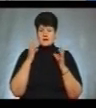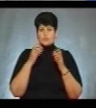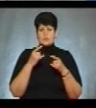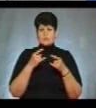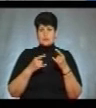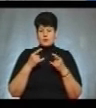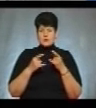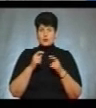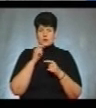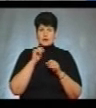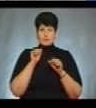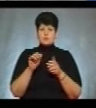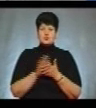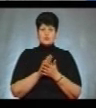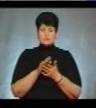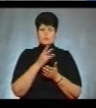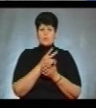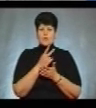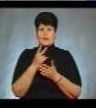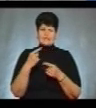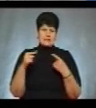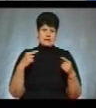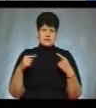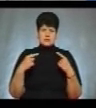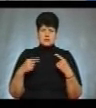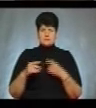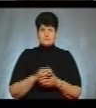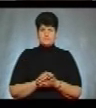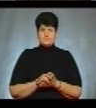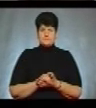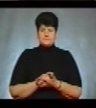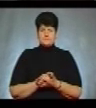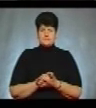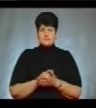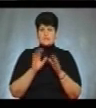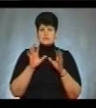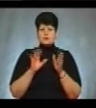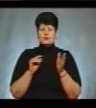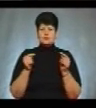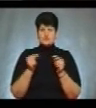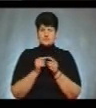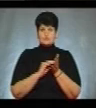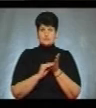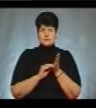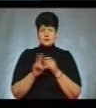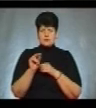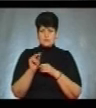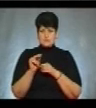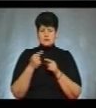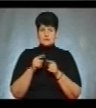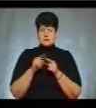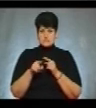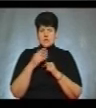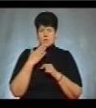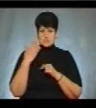України, а також можуть безкоштовно транслюватися іншими каналами мовлення. Закон чітко визначає дату таких теледебатів. Це саме